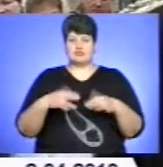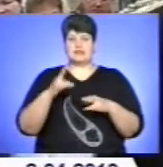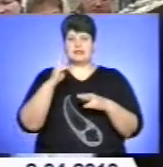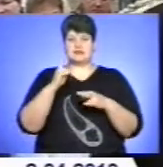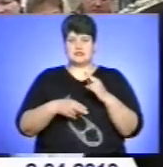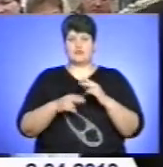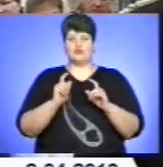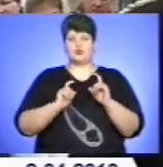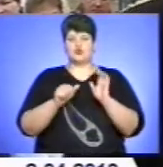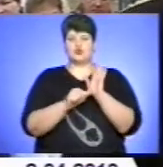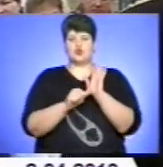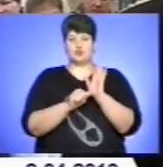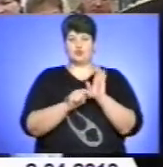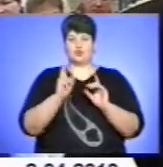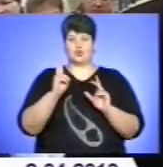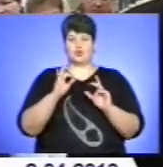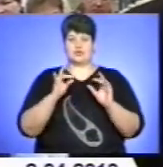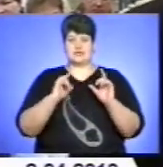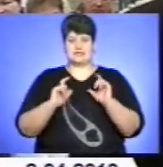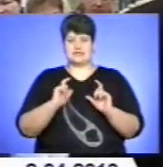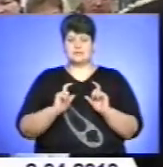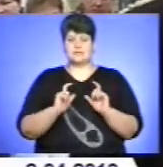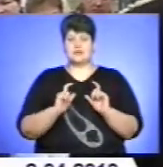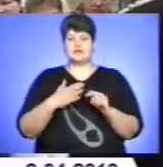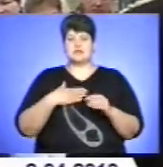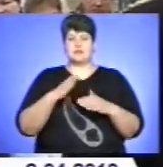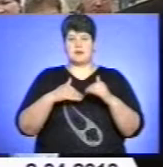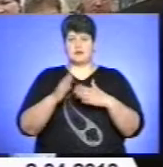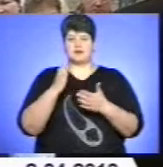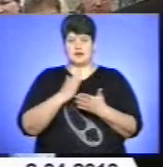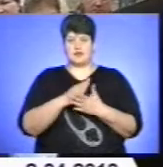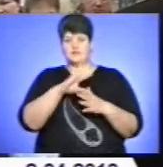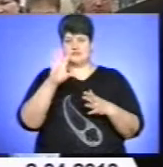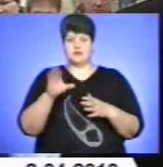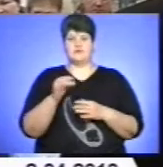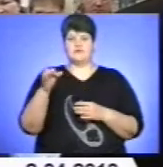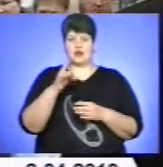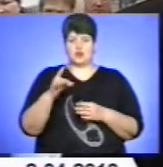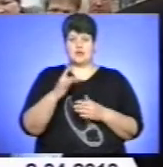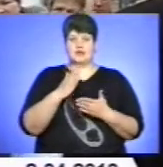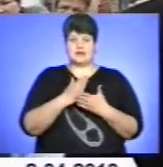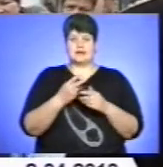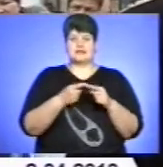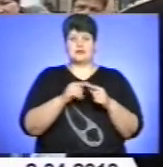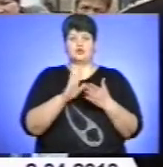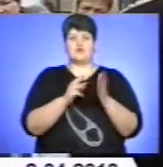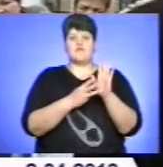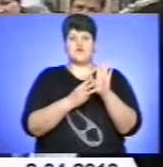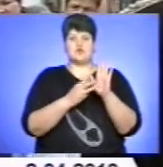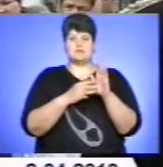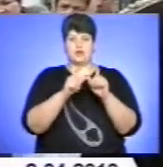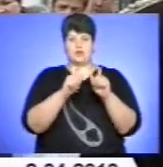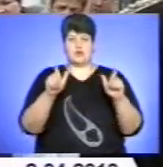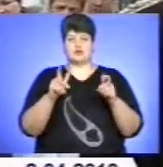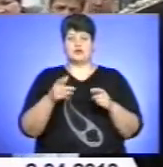курсі, на шостому курсі. І наша така практика є в цілому ряді районів, це вже буде восьмий об'єкт в нашій області